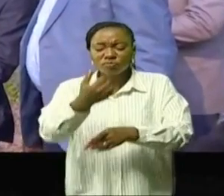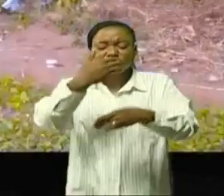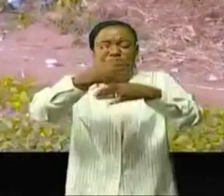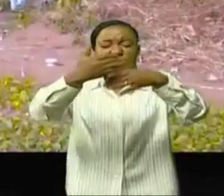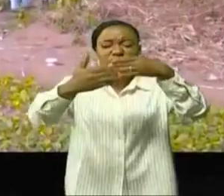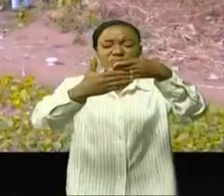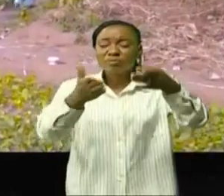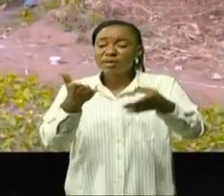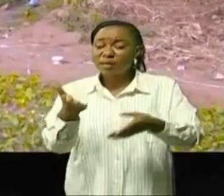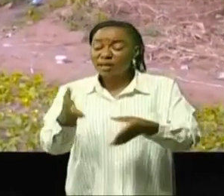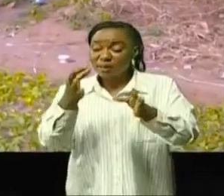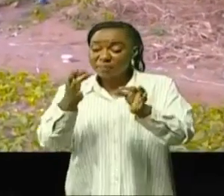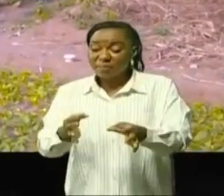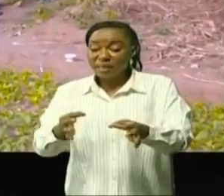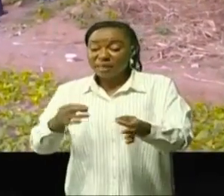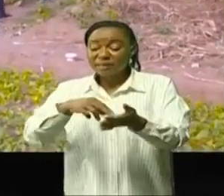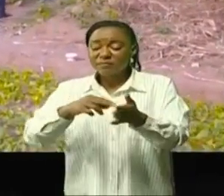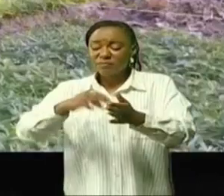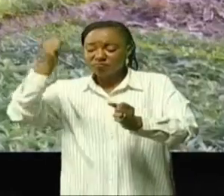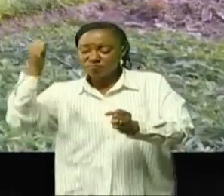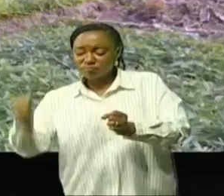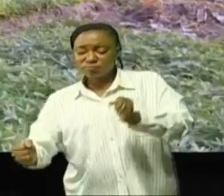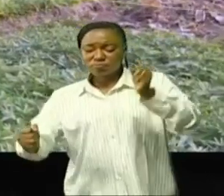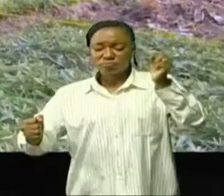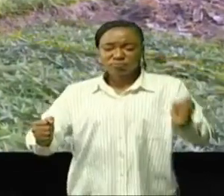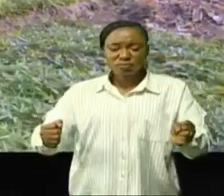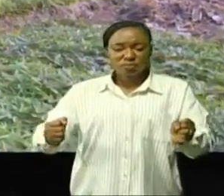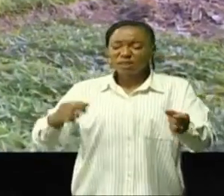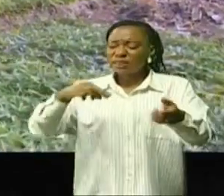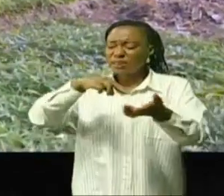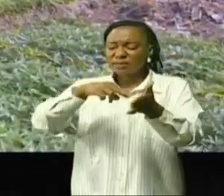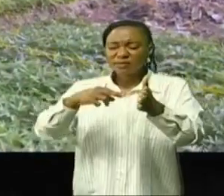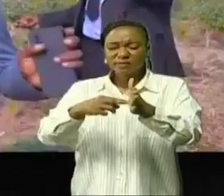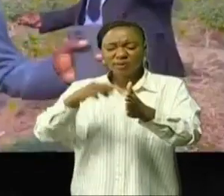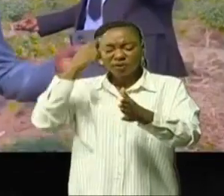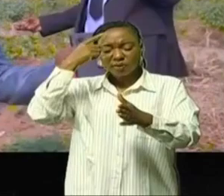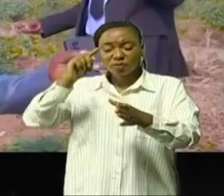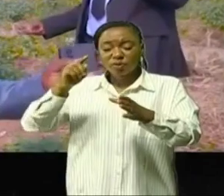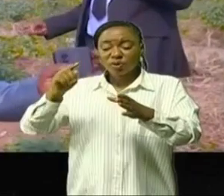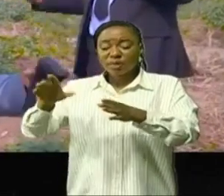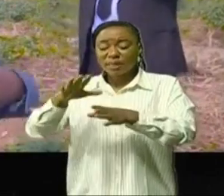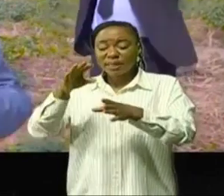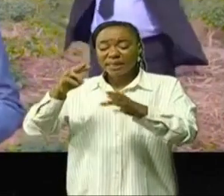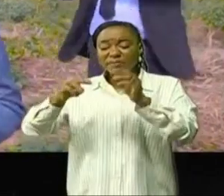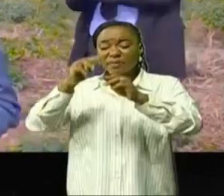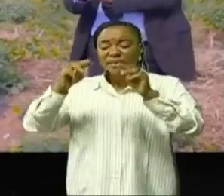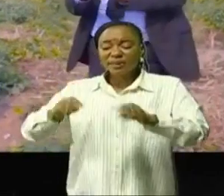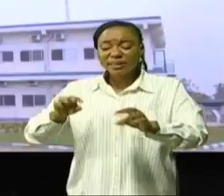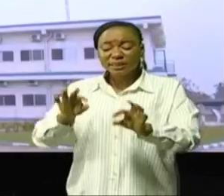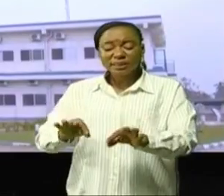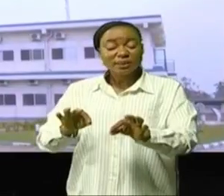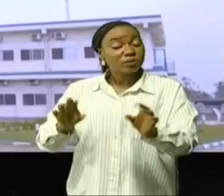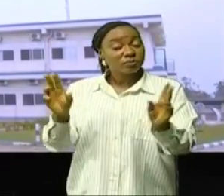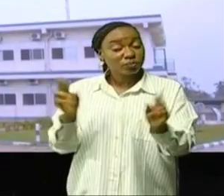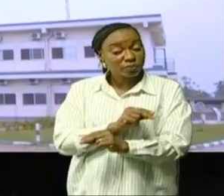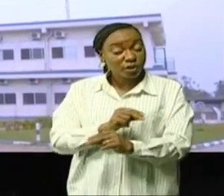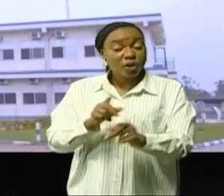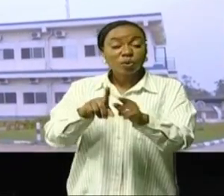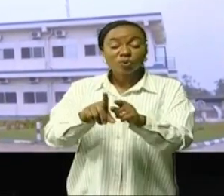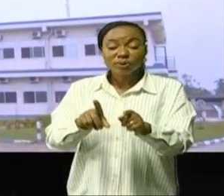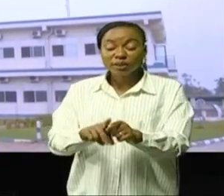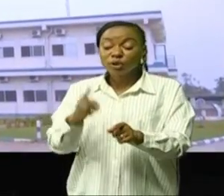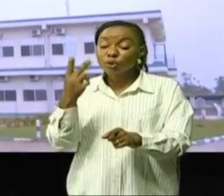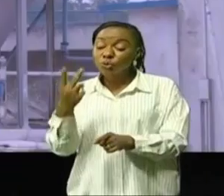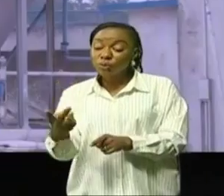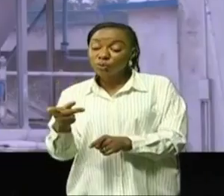espace et que les bornes placées sur ce lieu ne sont pas des bornes du service de cadastre. Les deux captages de l'usine d'Ongalema sont